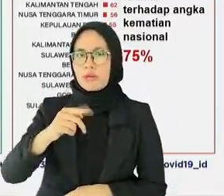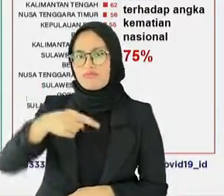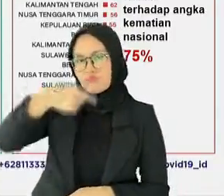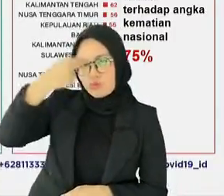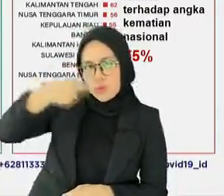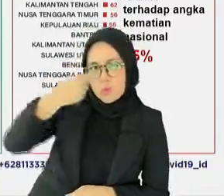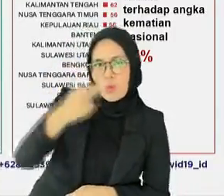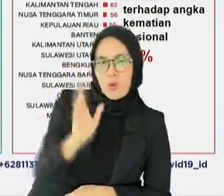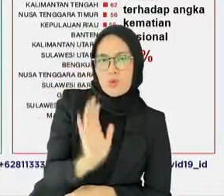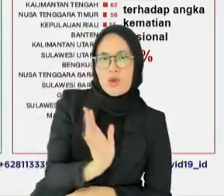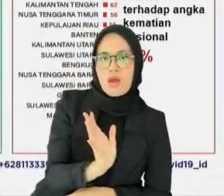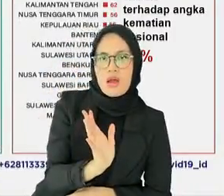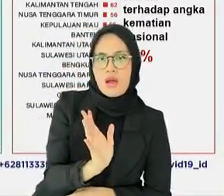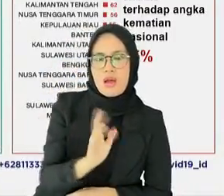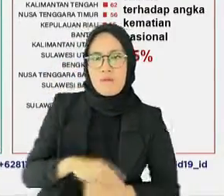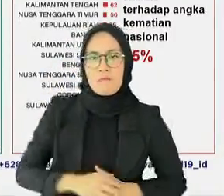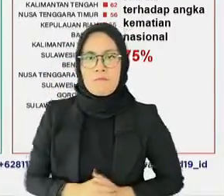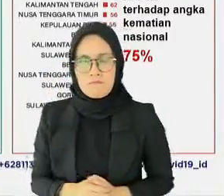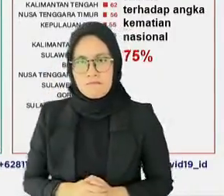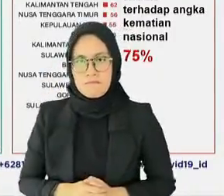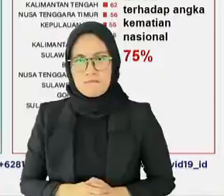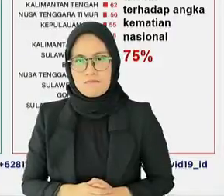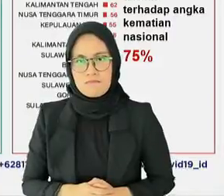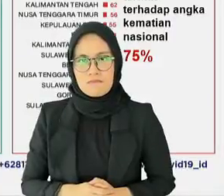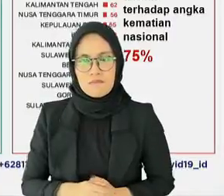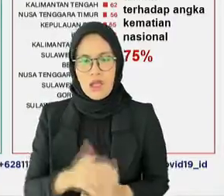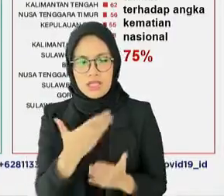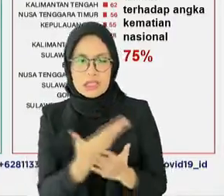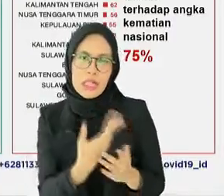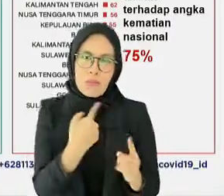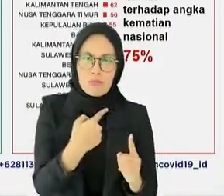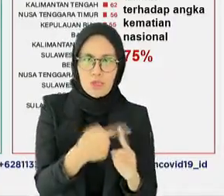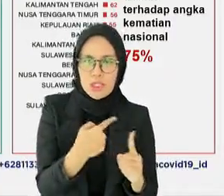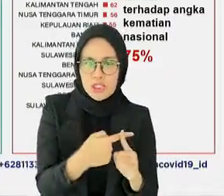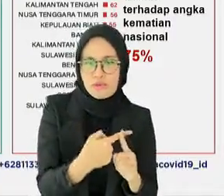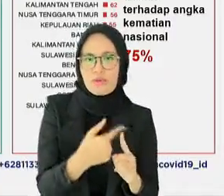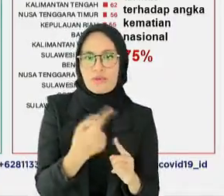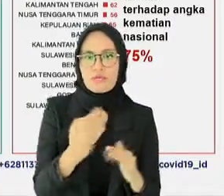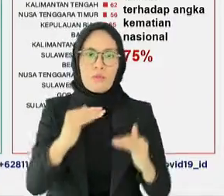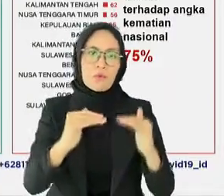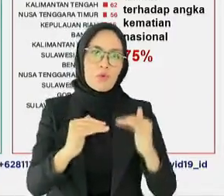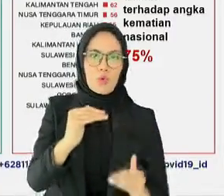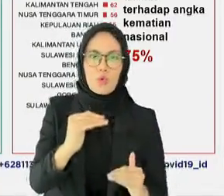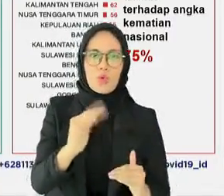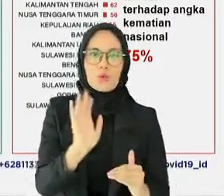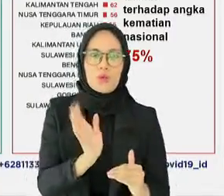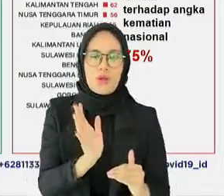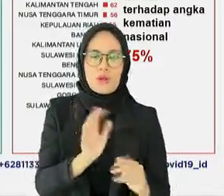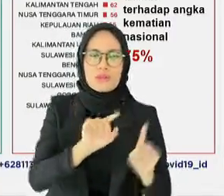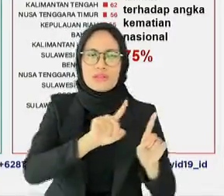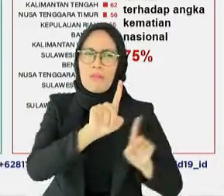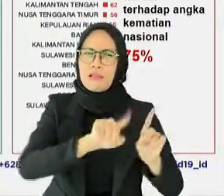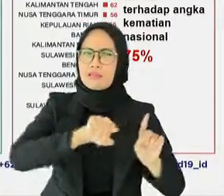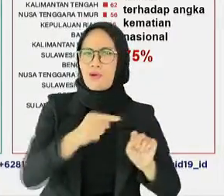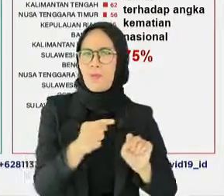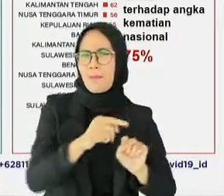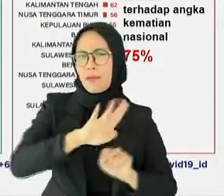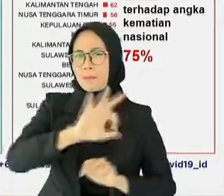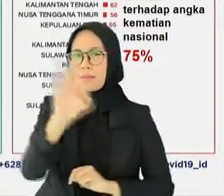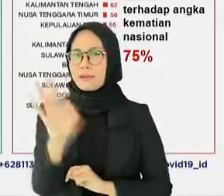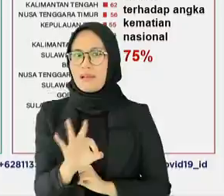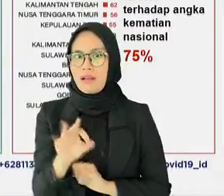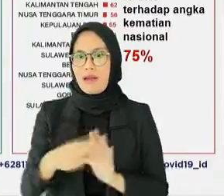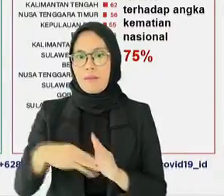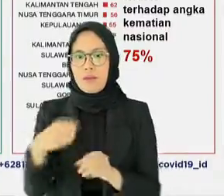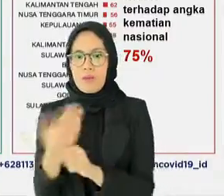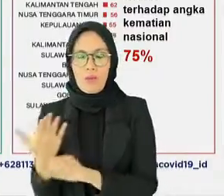dengan positivity rate yang juga turun menjadi 11,94 persen dari minggu sebelumnya yang sebesar